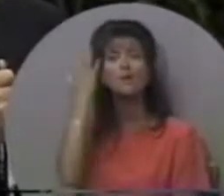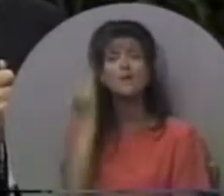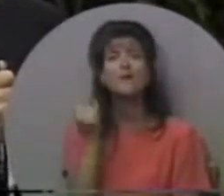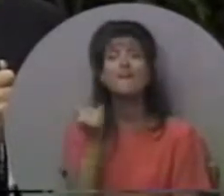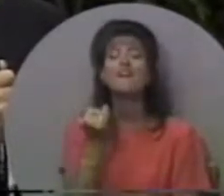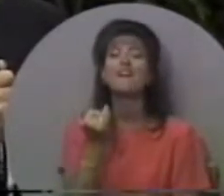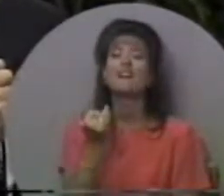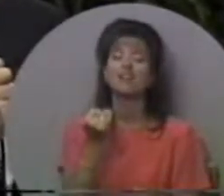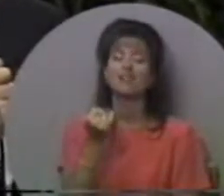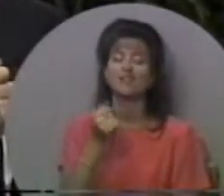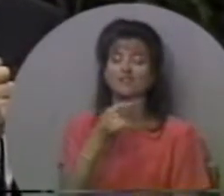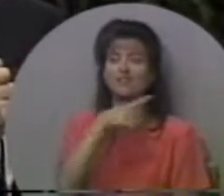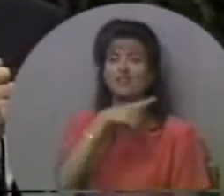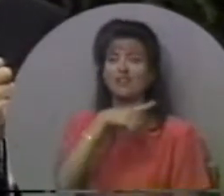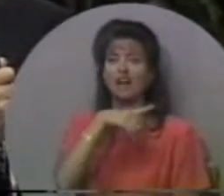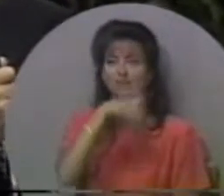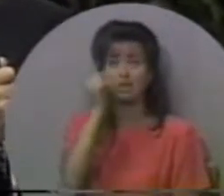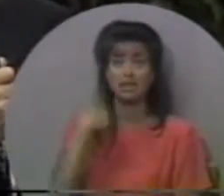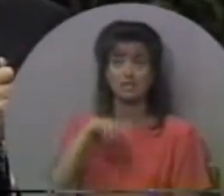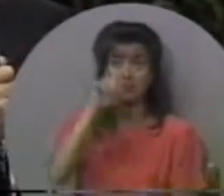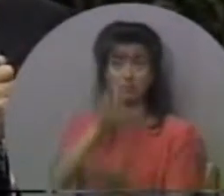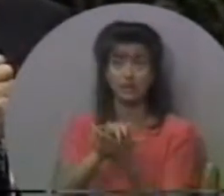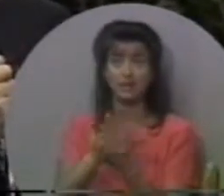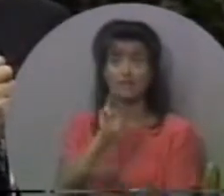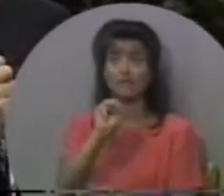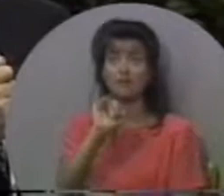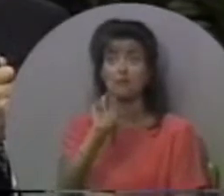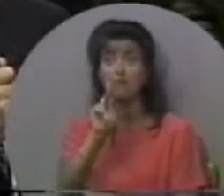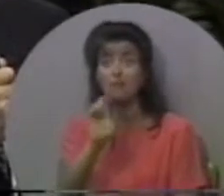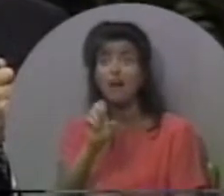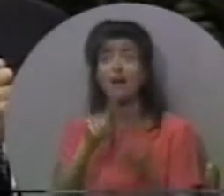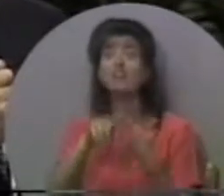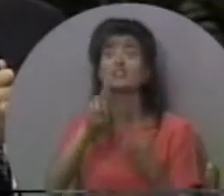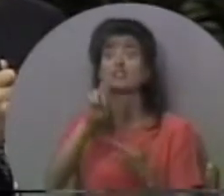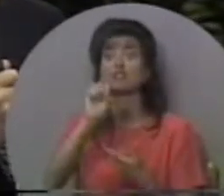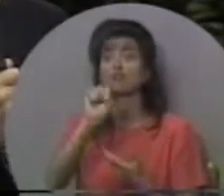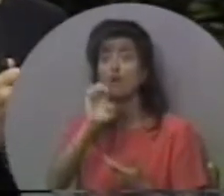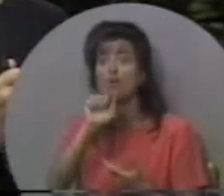Через те, що ми віримо, Майк, Розанна,